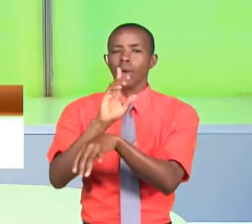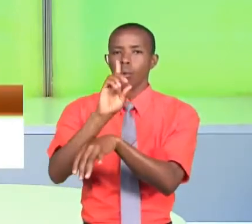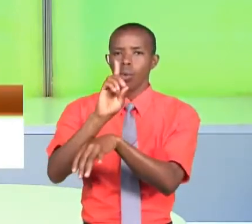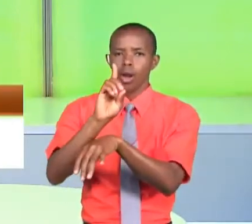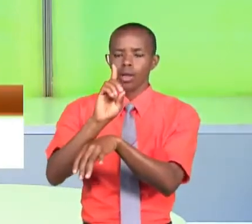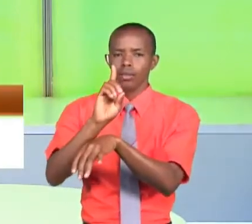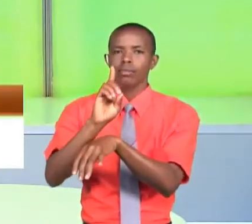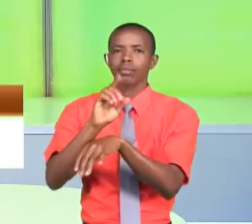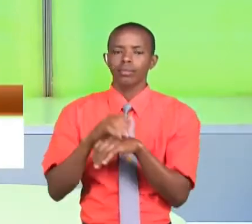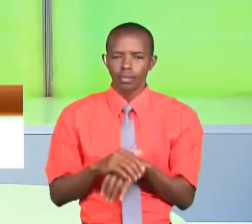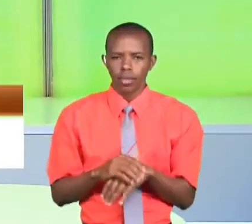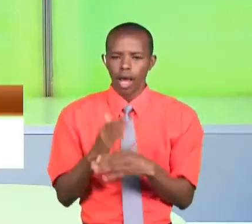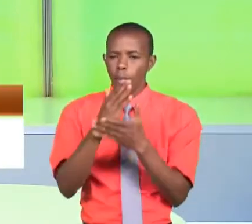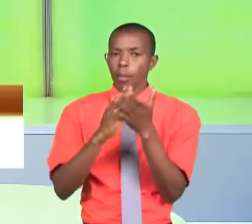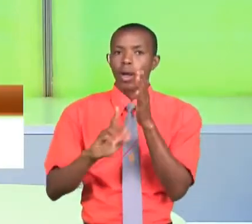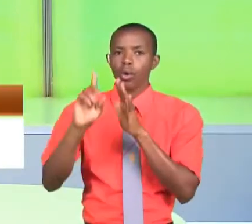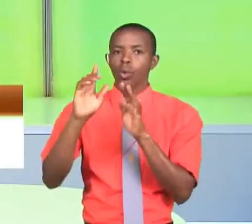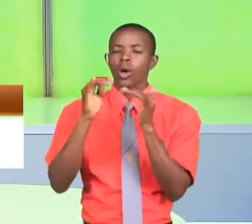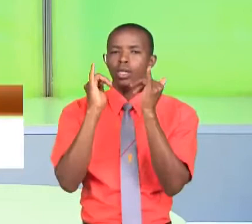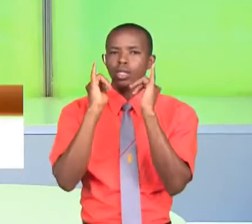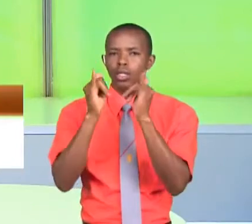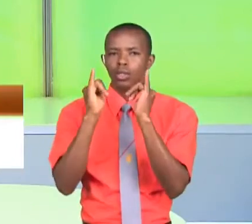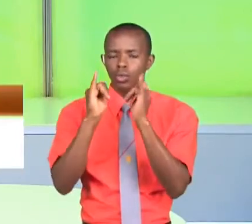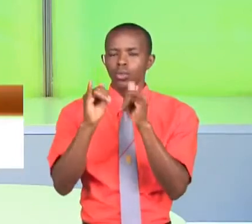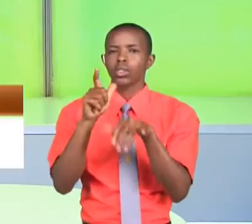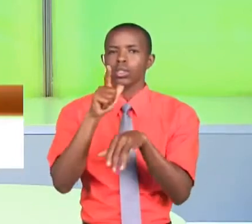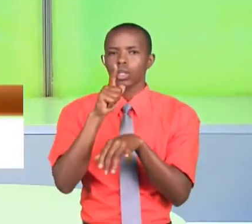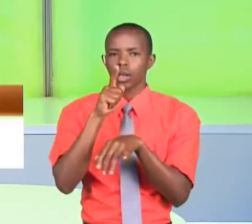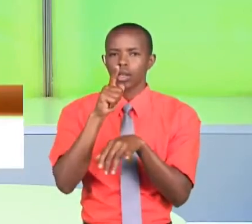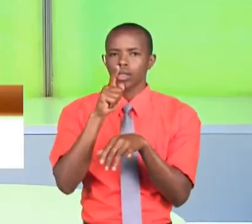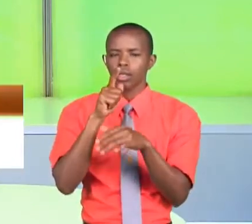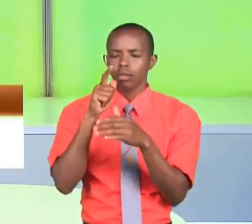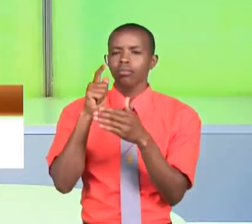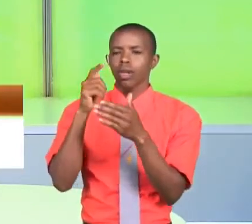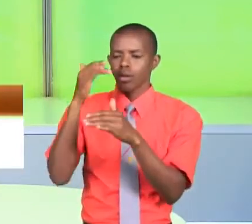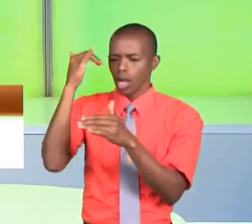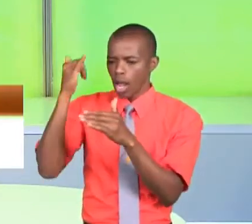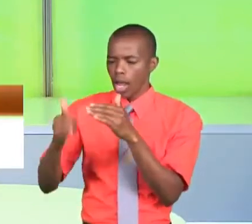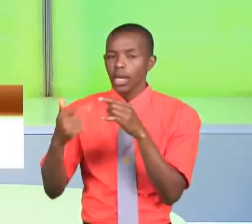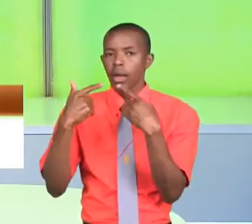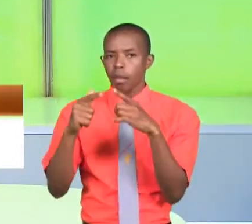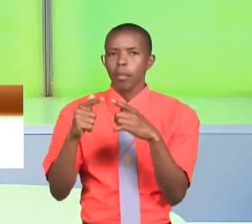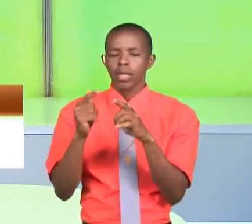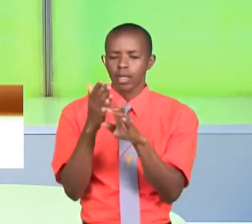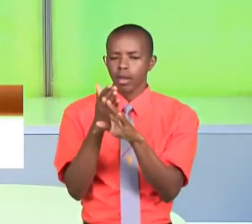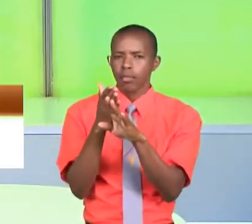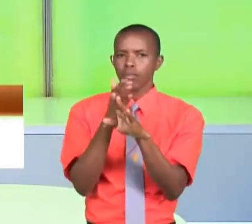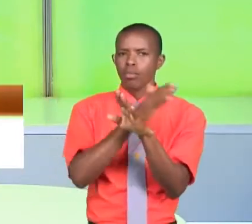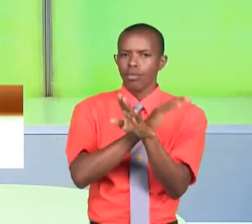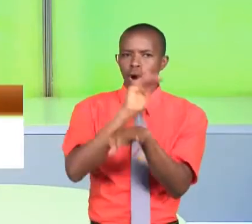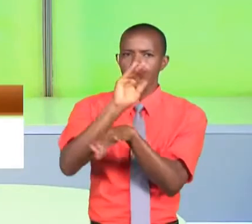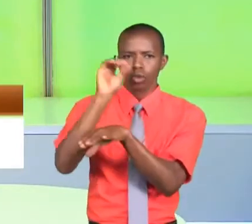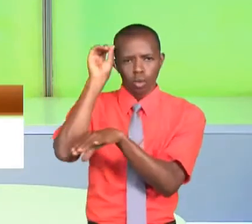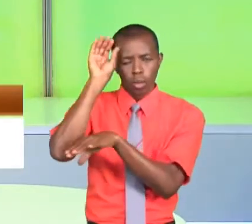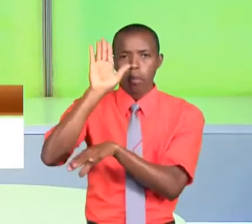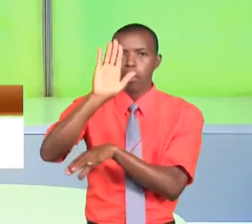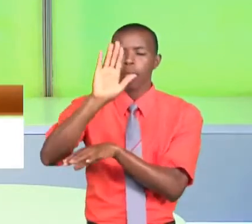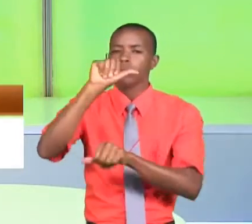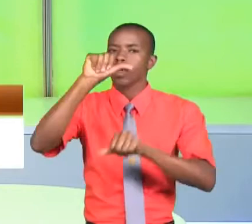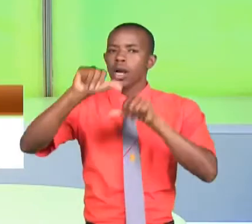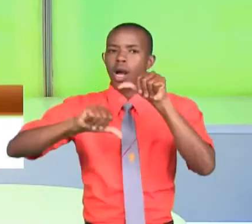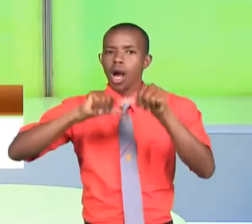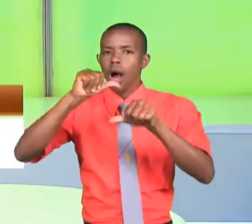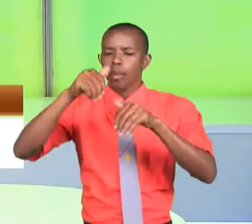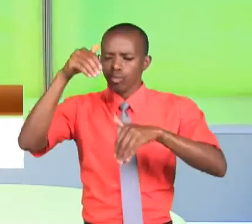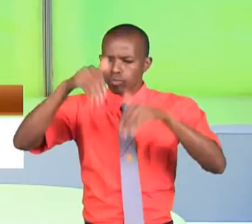ya kwanza Ya switch adhuhuri inatamatikia Papu hapu mtazamadi Lakini nilikuwa nimekuuliza mauni yako ni gani kusiana Na